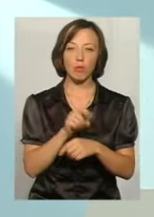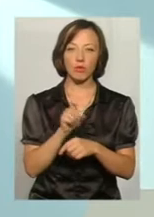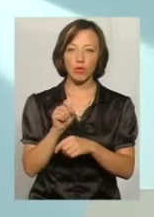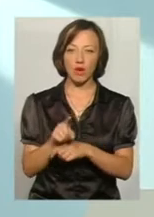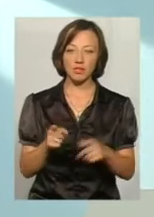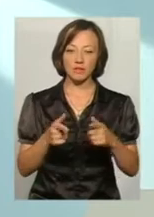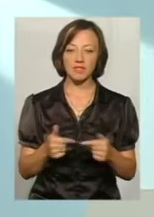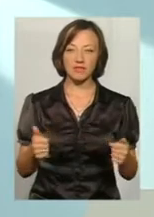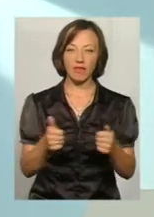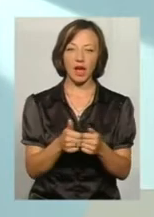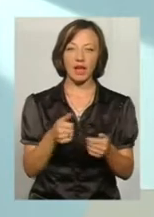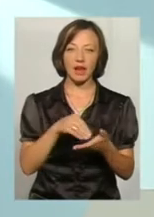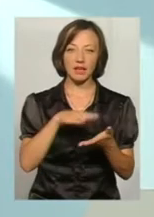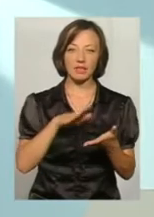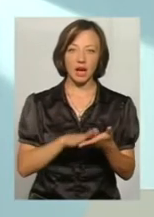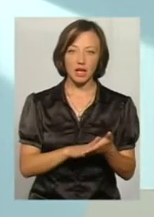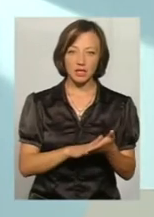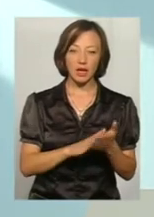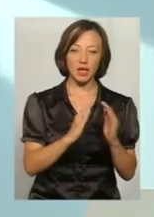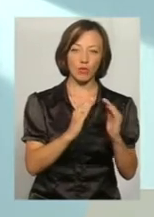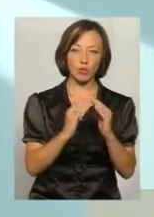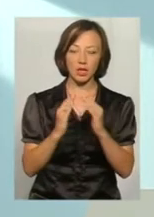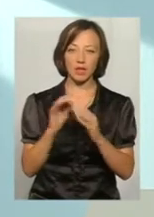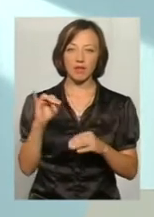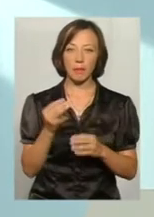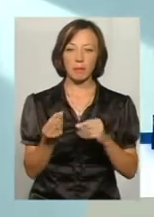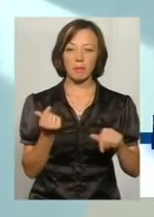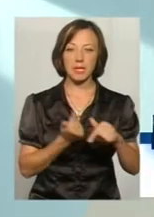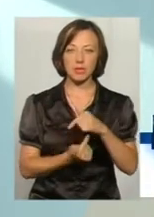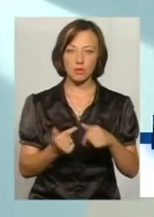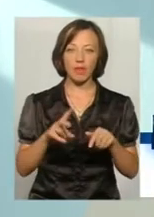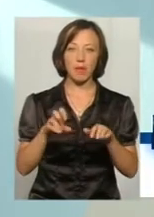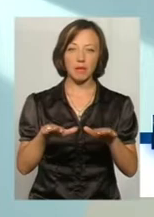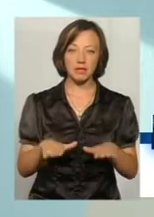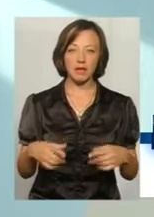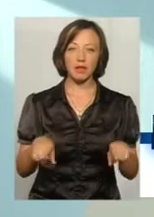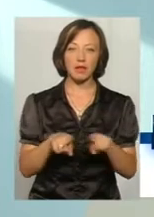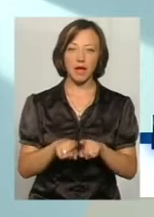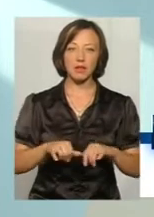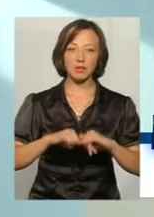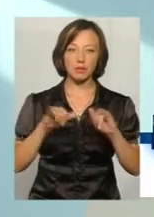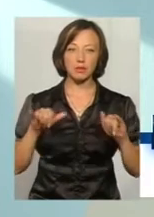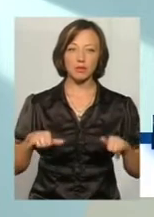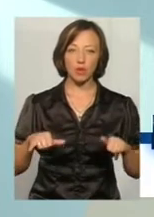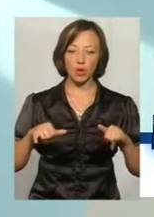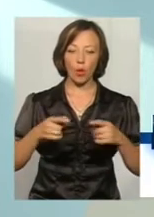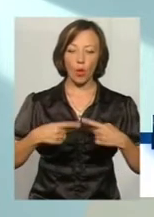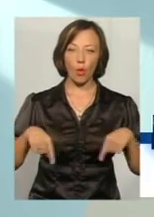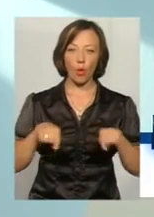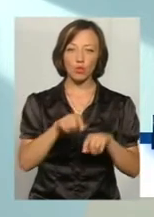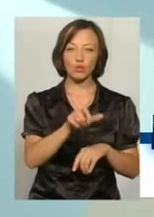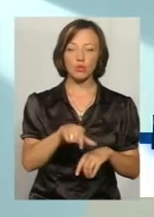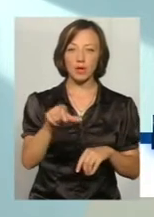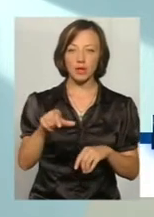сфері реєстрації нерухомості та бізнесу на місця. Відтак, на сьогоднішній день збільшено коло суб'єктів державної реєстрації